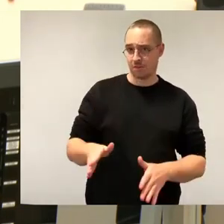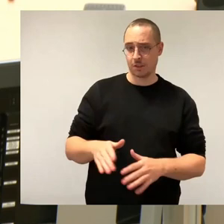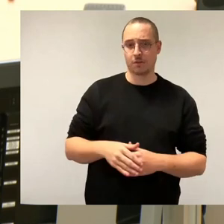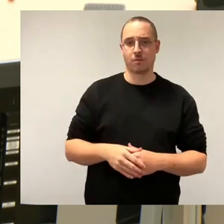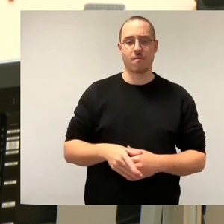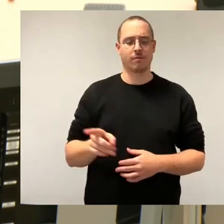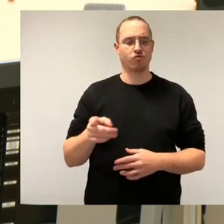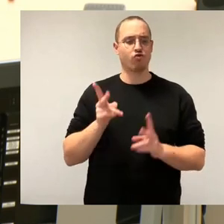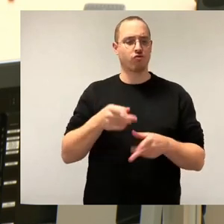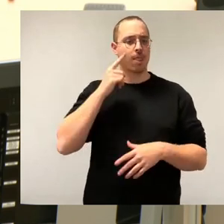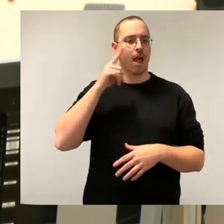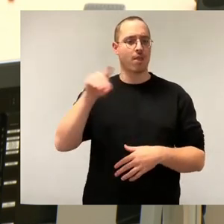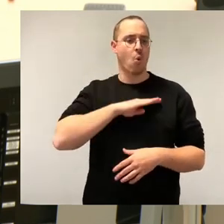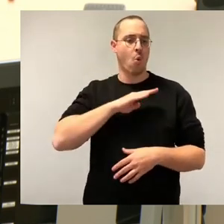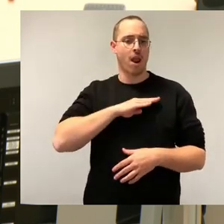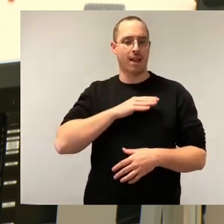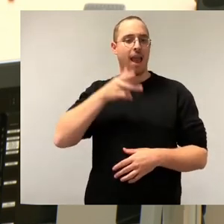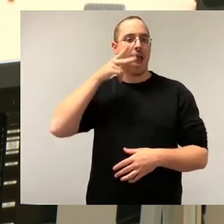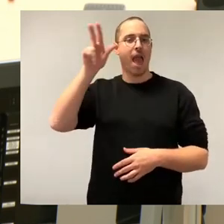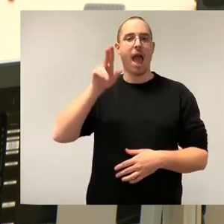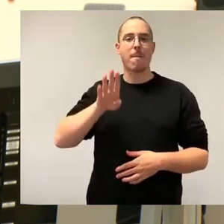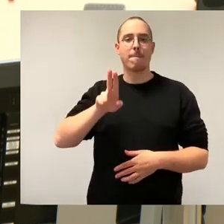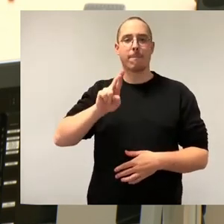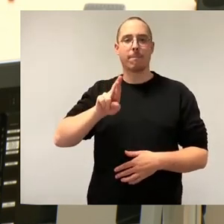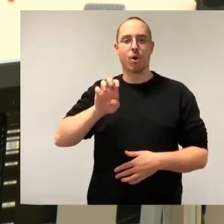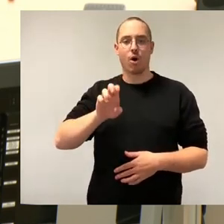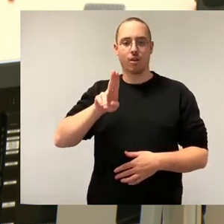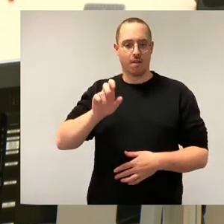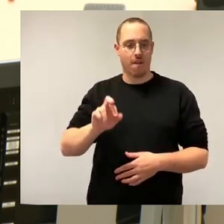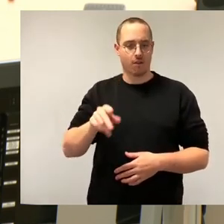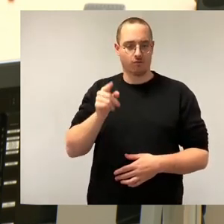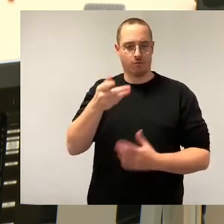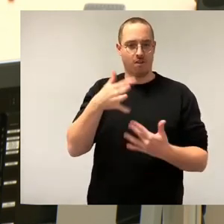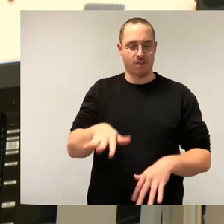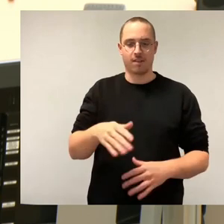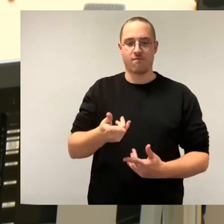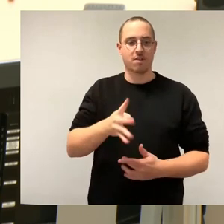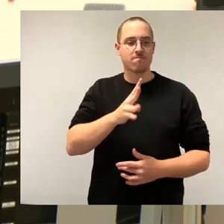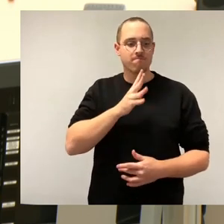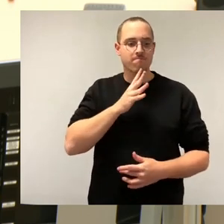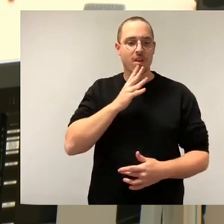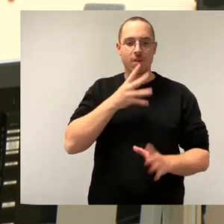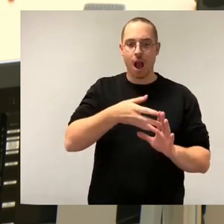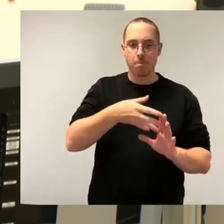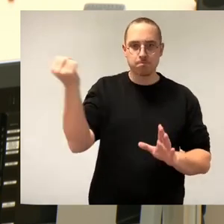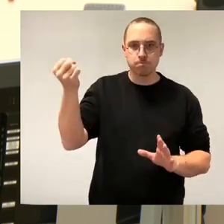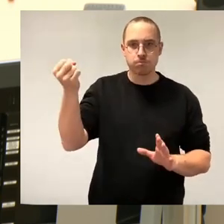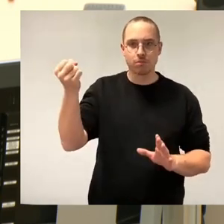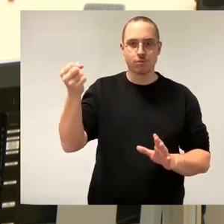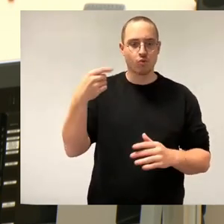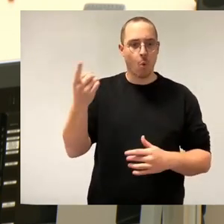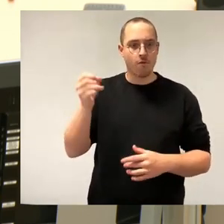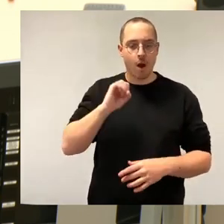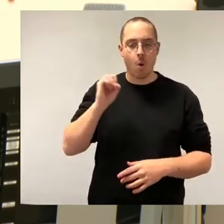Breuer das Wort entzogen, weil Sie gesagt haben, er spricht nicht zum Thema. Warum haben Sie das jetzt nicht getan? Hat Ihnen das gefallen,